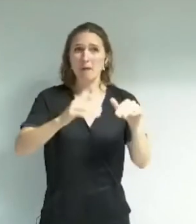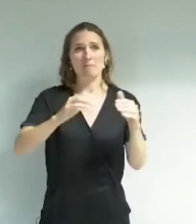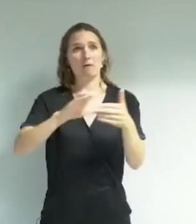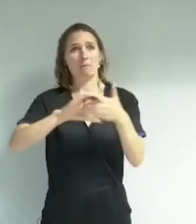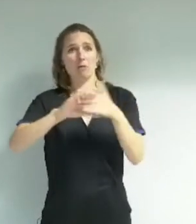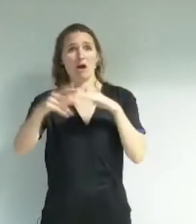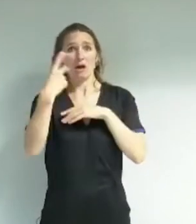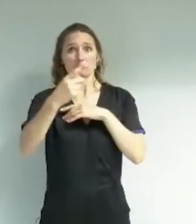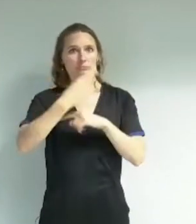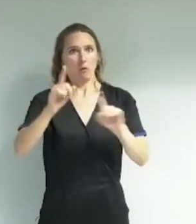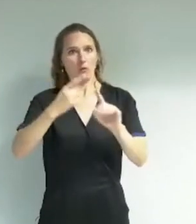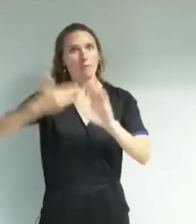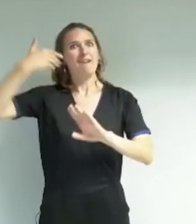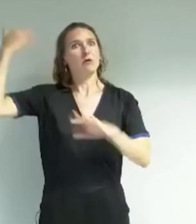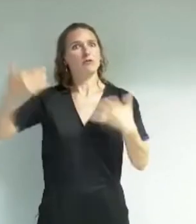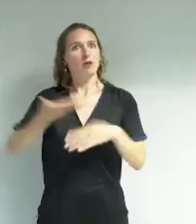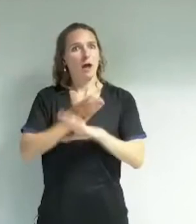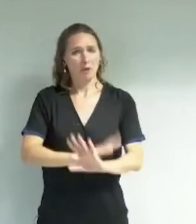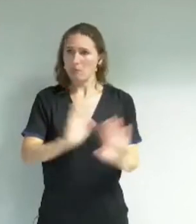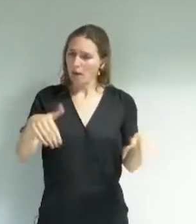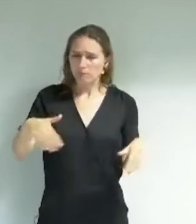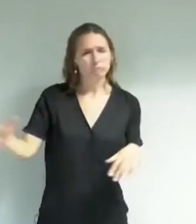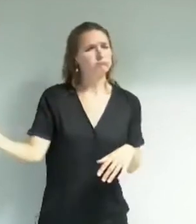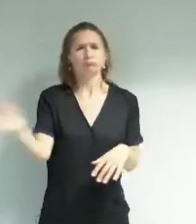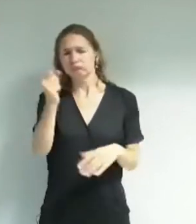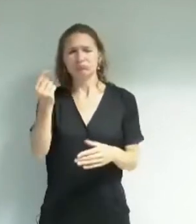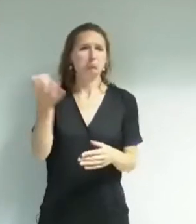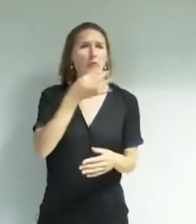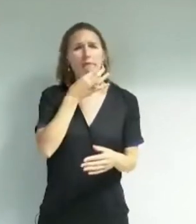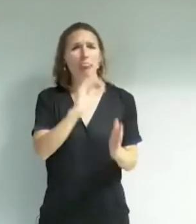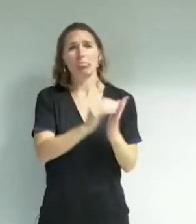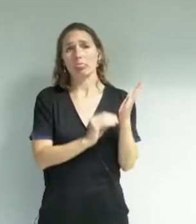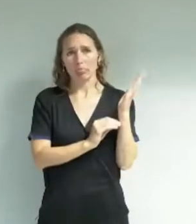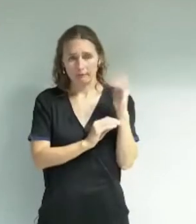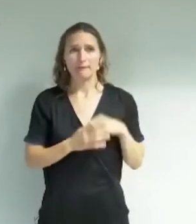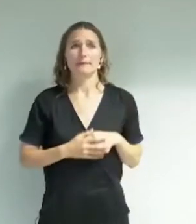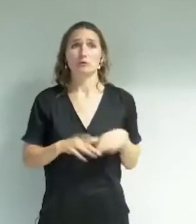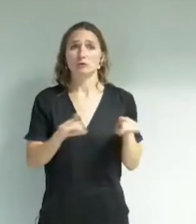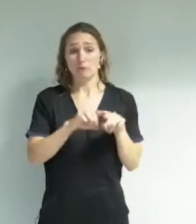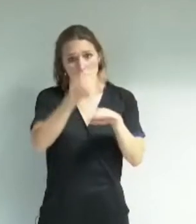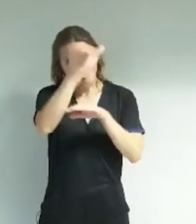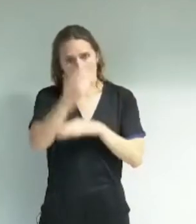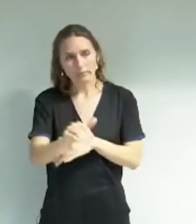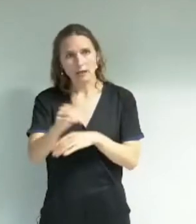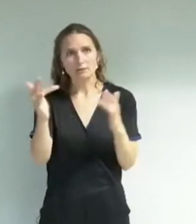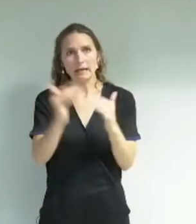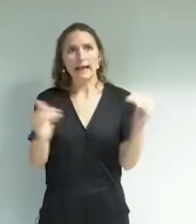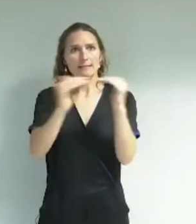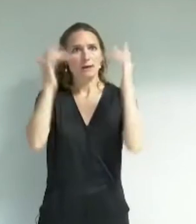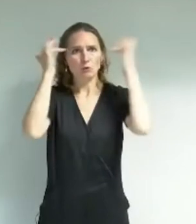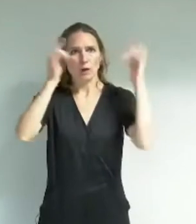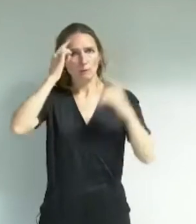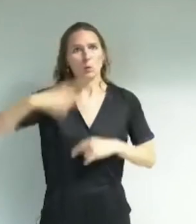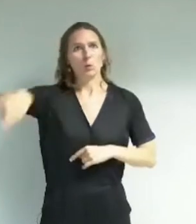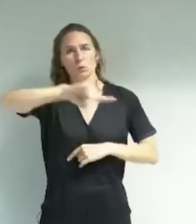politiques culturelles innovantes qui appartiennent aux Grenobloises et aux Grenoblois. Et je me permets de vous rappeler que vous en êtes les garants. Par contre, nous ne pouvons